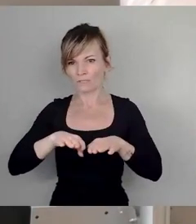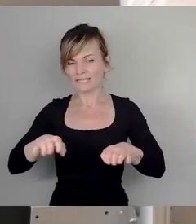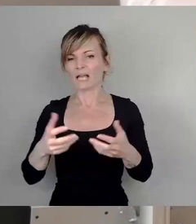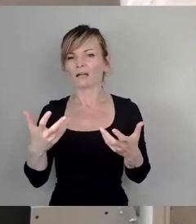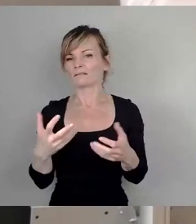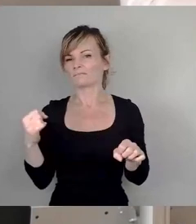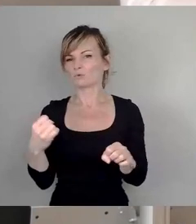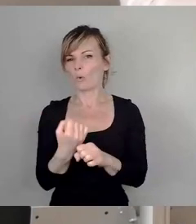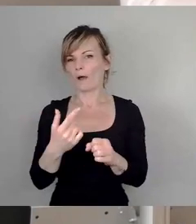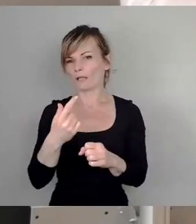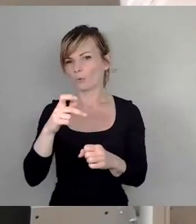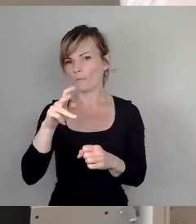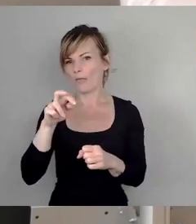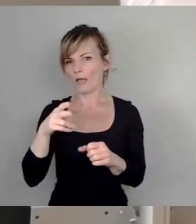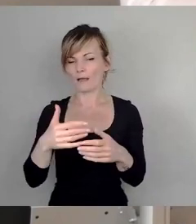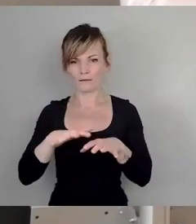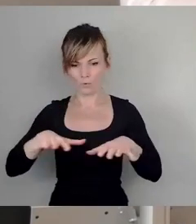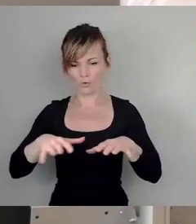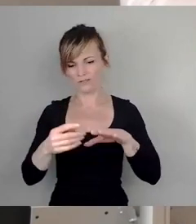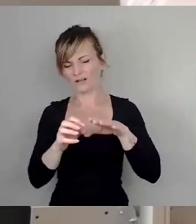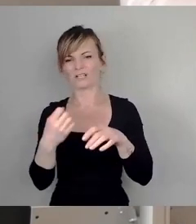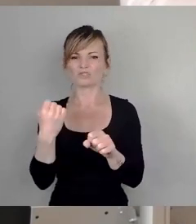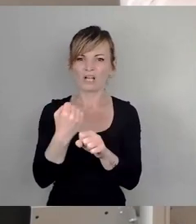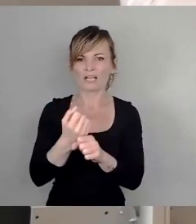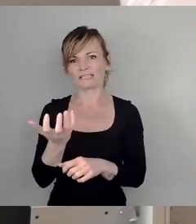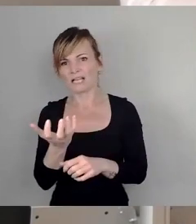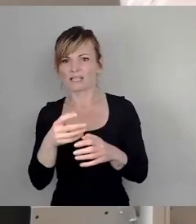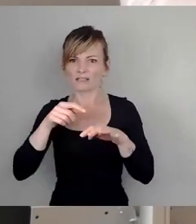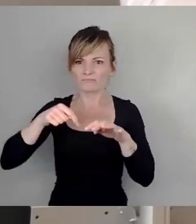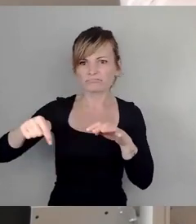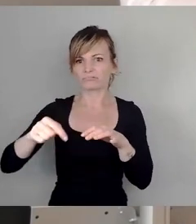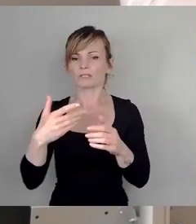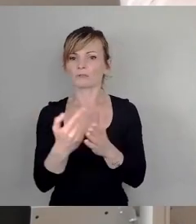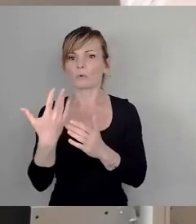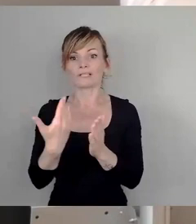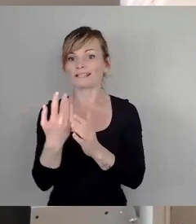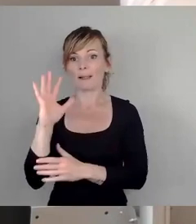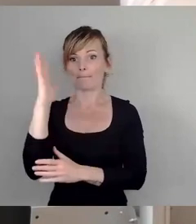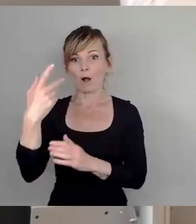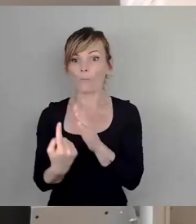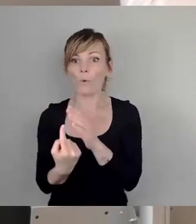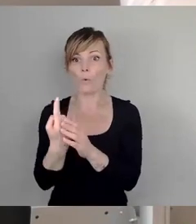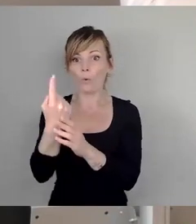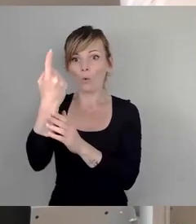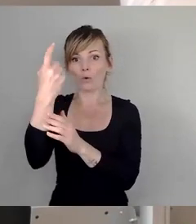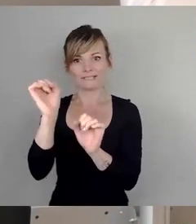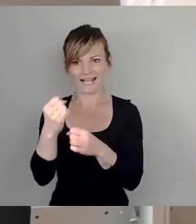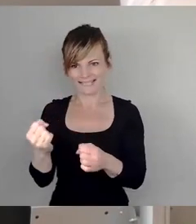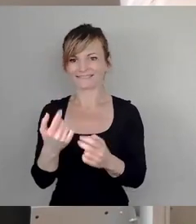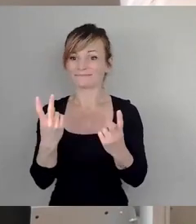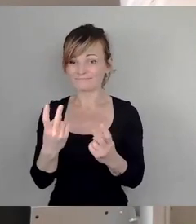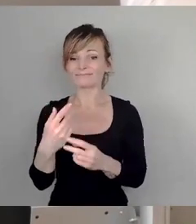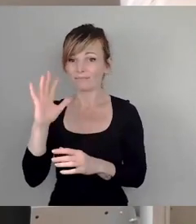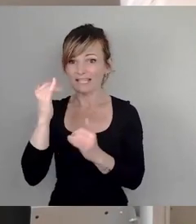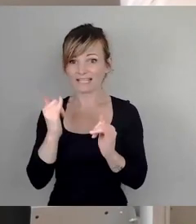so groß werden können, weil eben der Untergrund sehr sandig ist, Trümmer belastet ist. Und dort Bäume, die in der Tat Verschattung spenden würden,